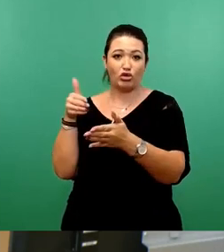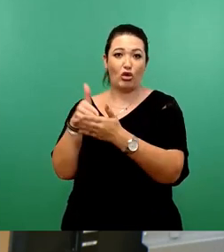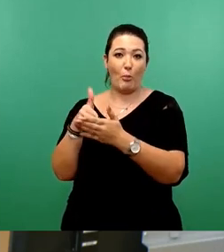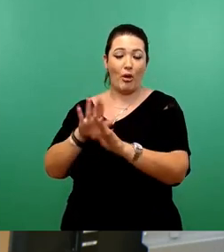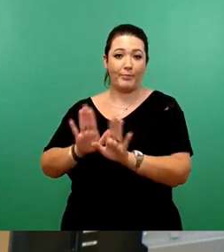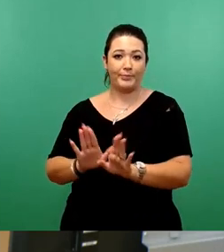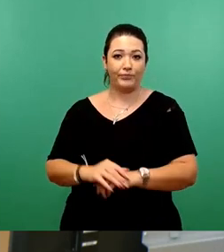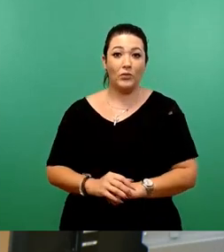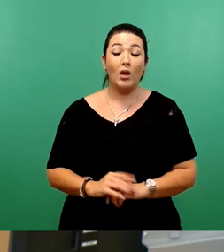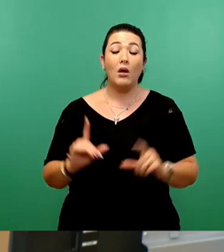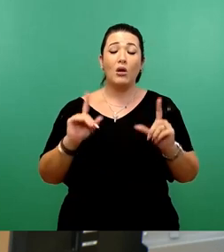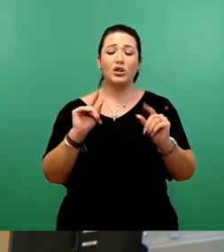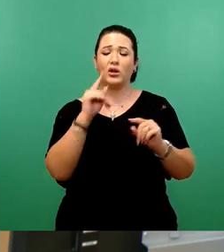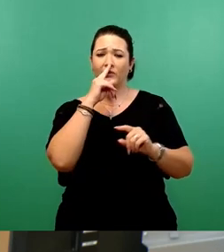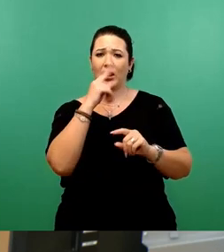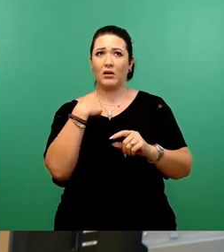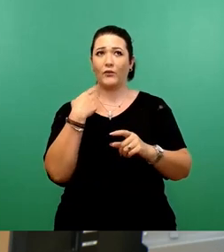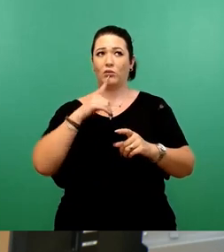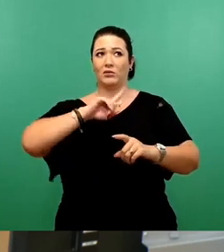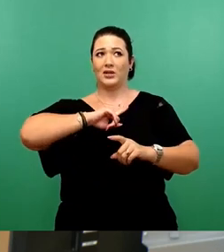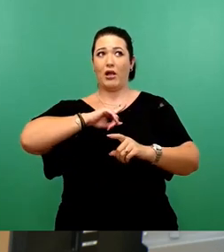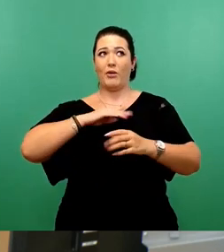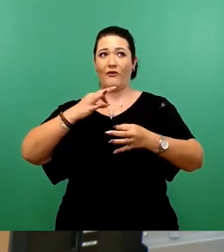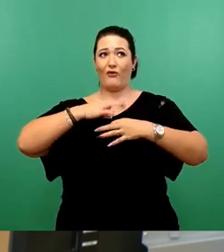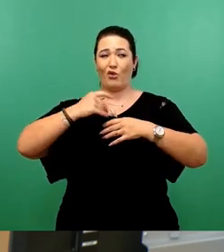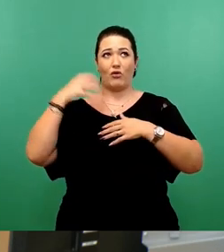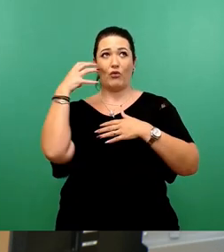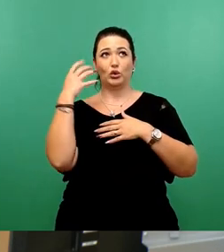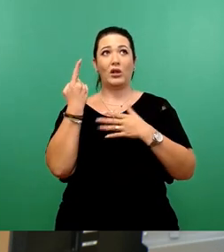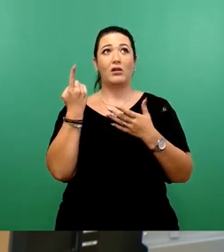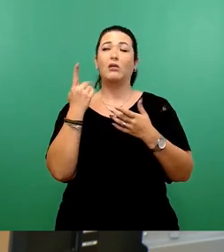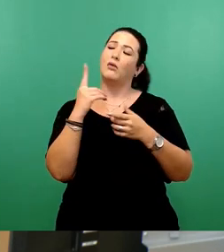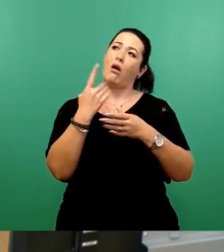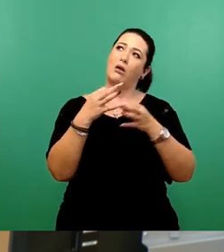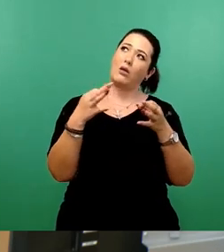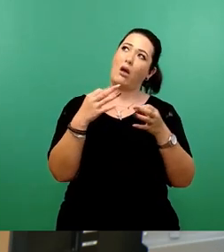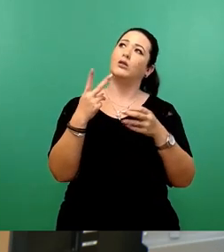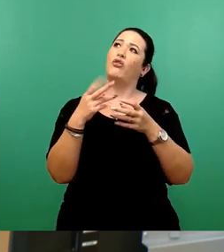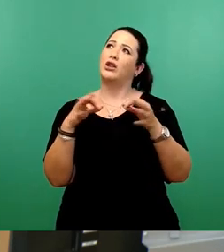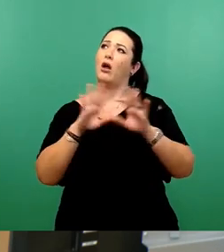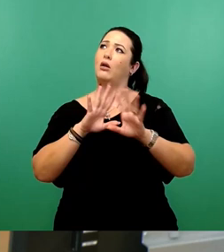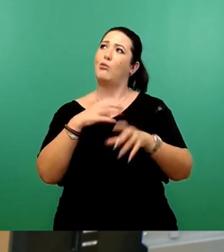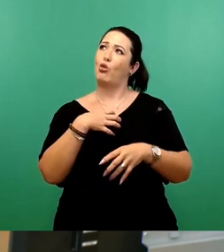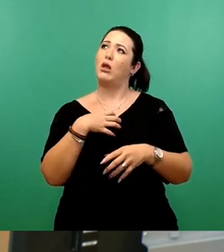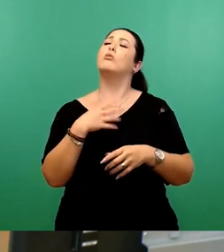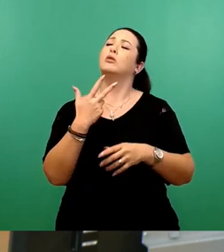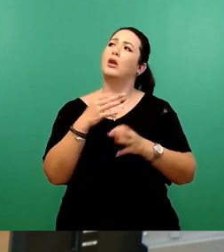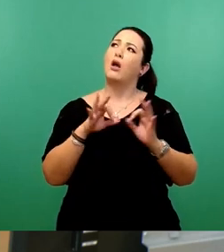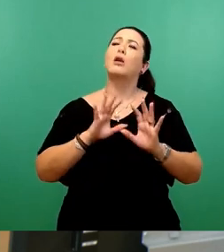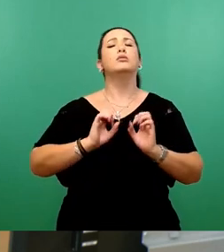wenn man sich das einfach für sich selber vorstellt, das geht natürlich einen Tag gut, das geht auch zwei Tage gut, das geht auch drei Tage gut.